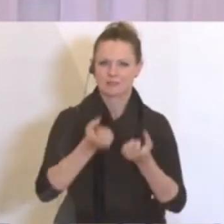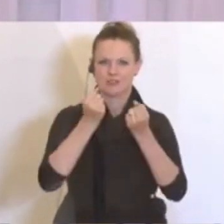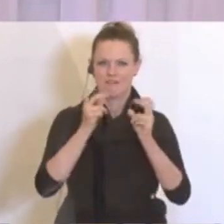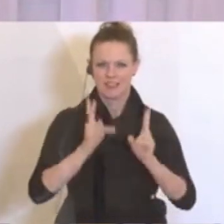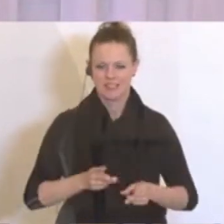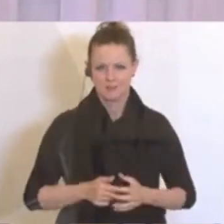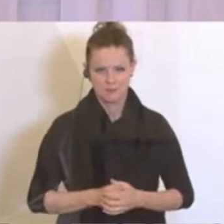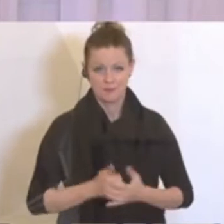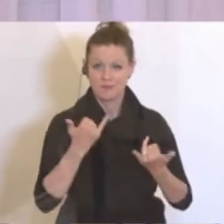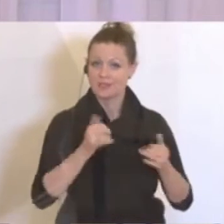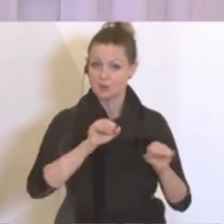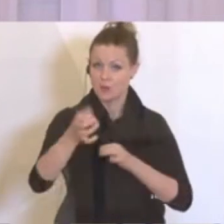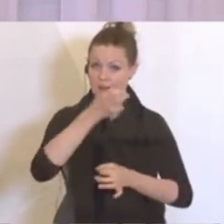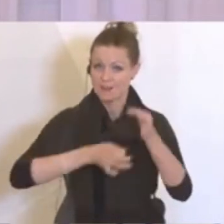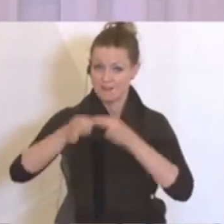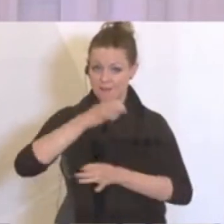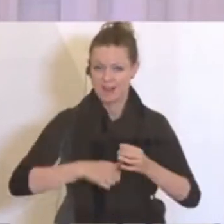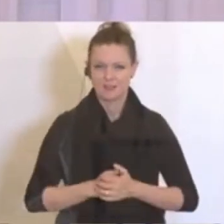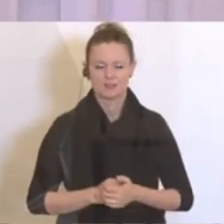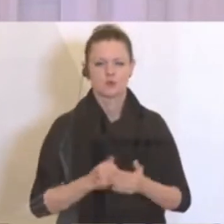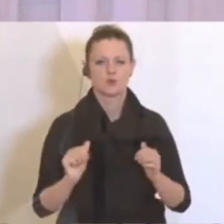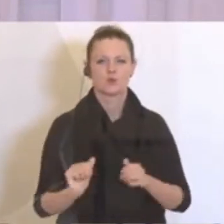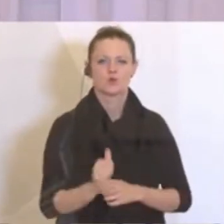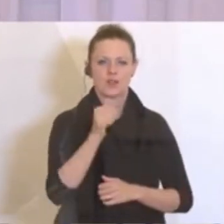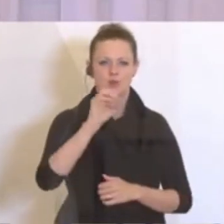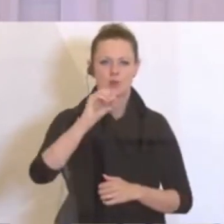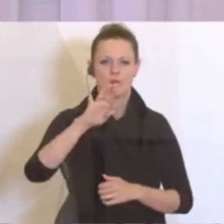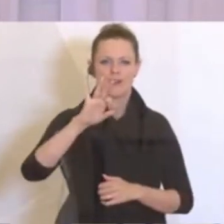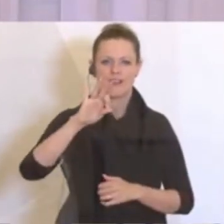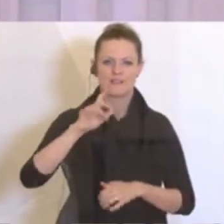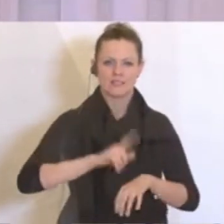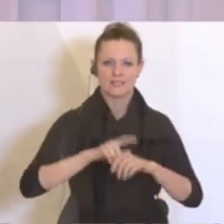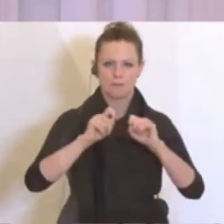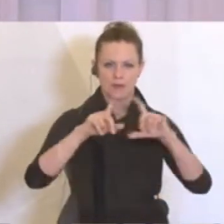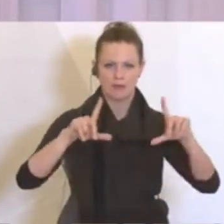Ihren Fragen. Die Frau Dannhauser vom ORF Zeit im Bild, bitteschön.